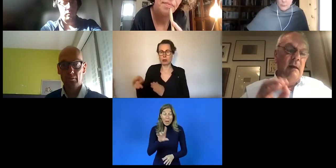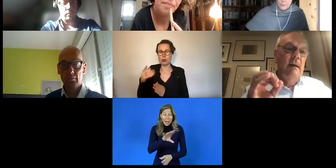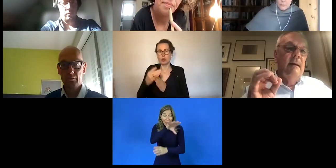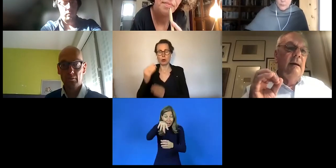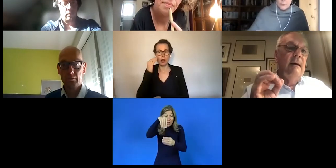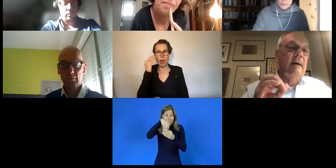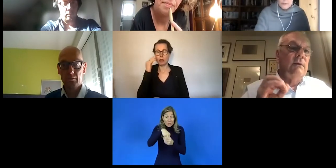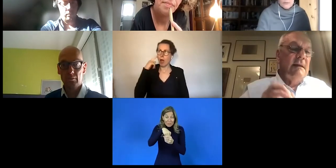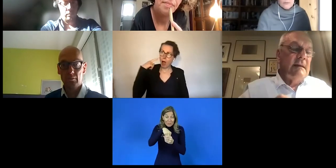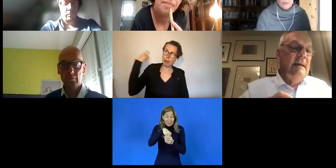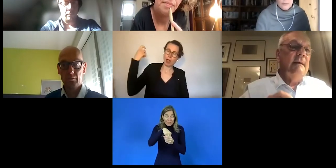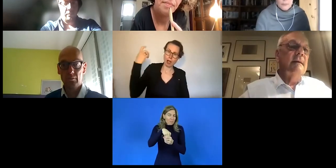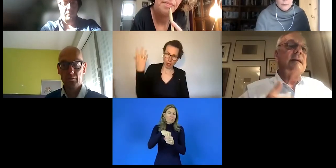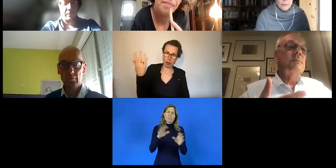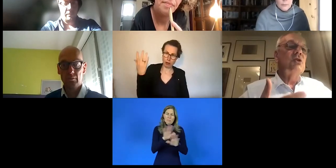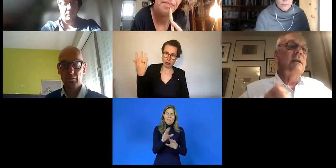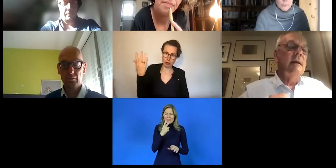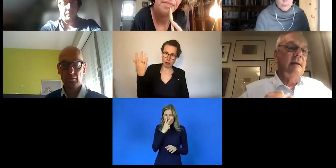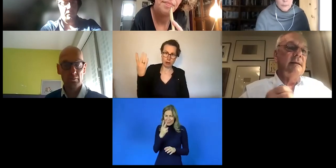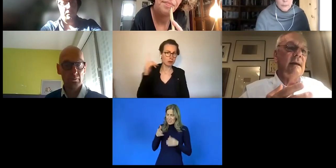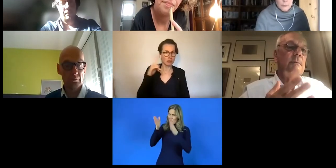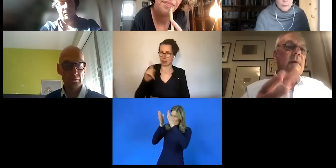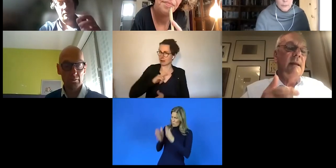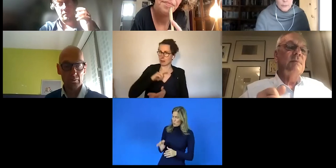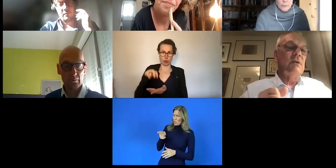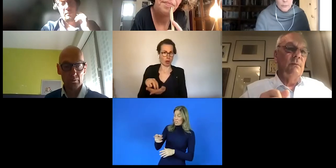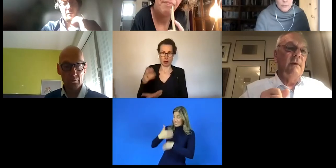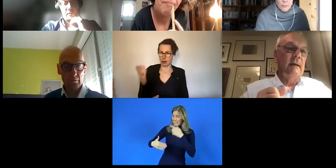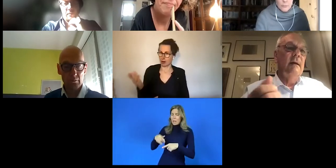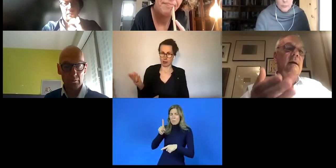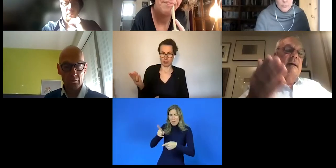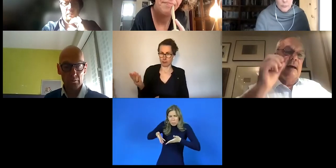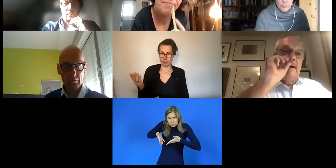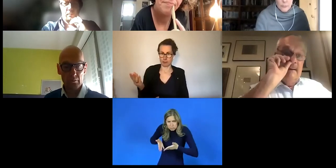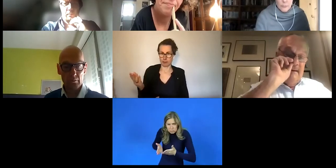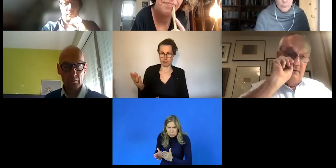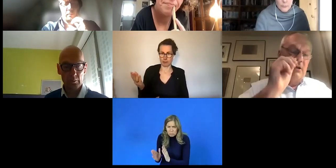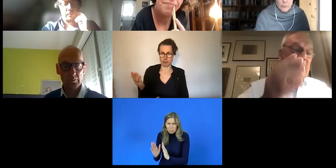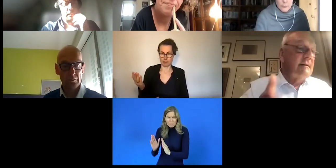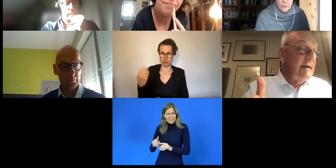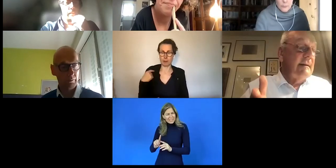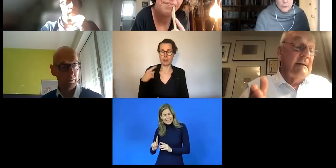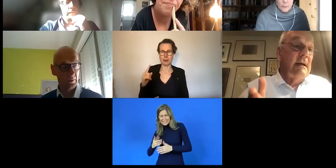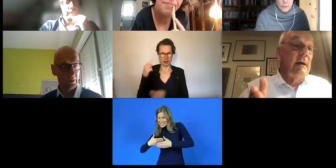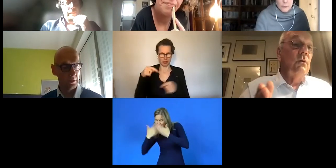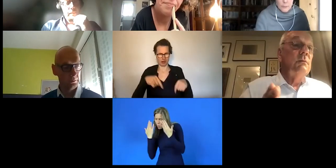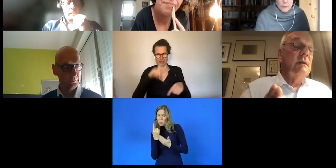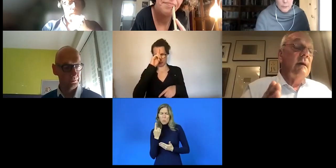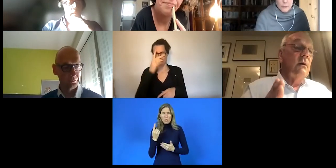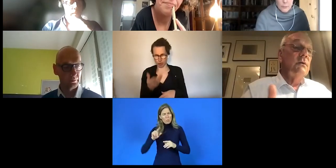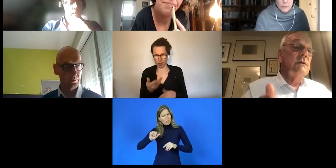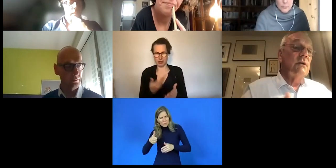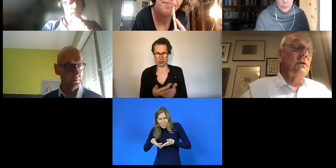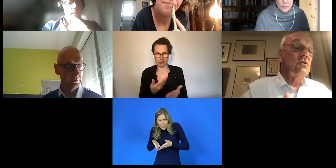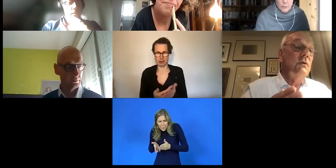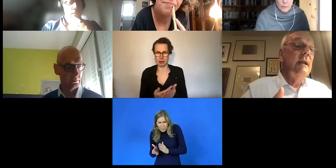werden und ist nicht selbstständig in seinem Lebensumfeld. Gerade Deutschland zeigt das sehr gut mit